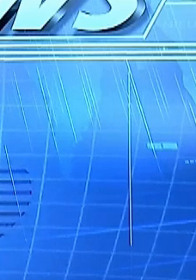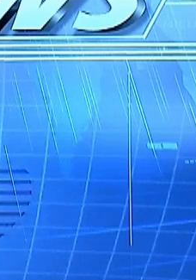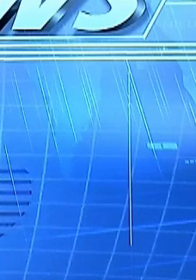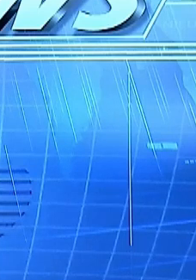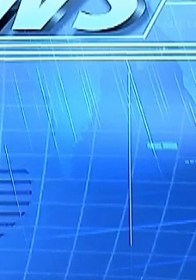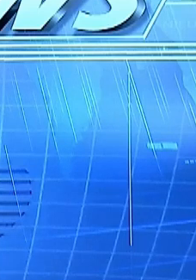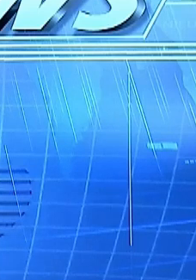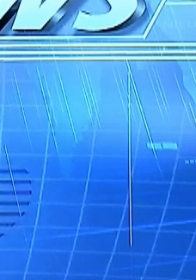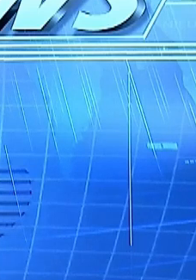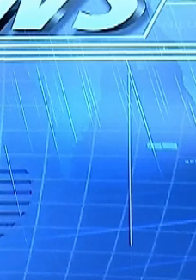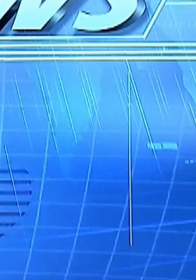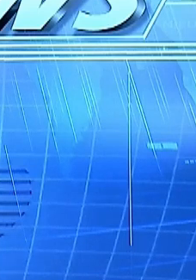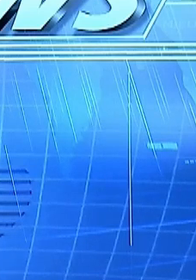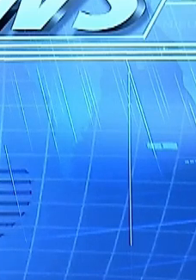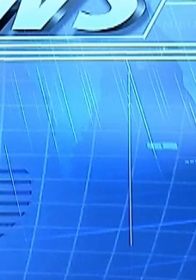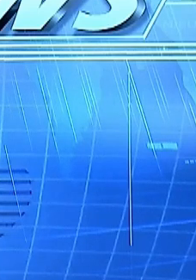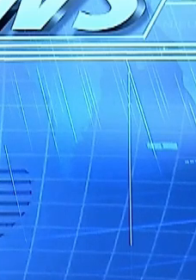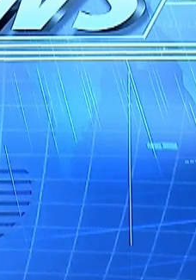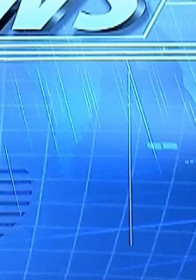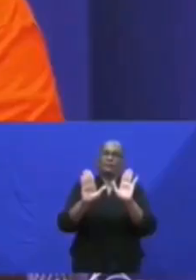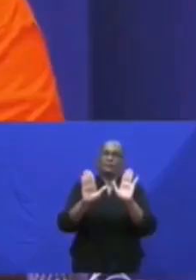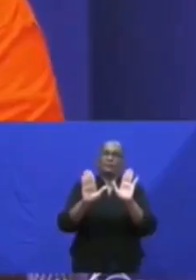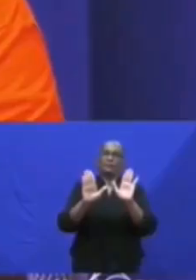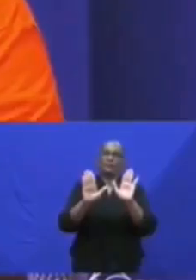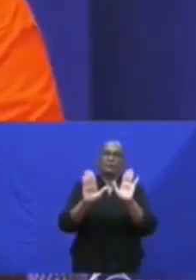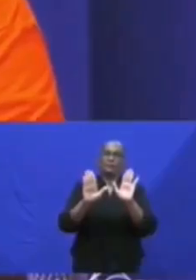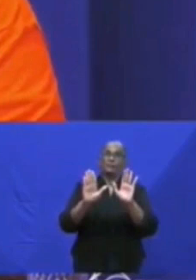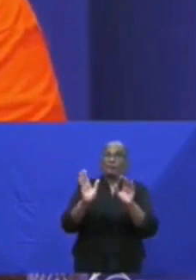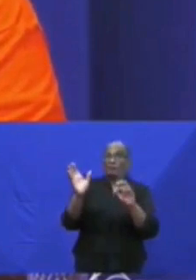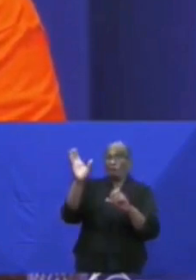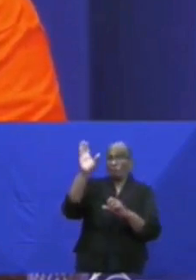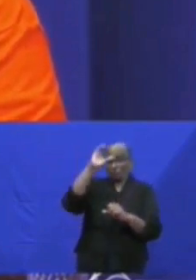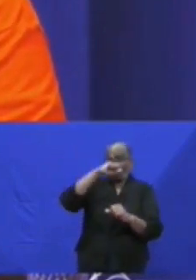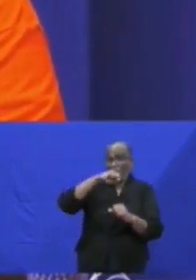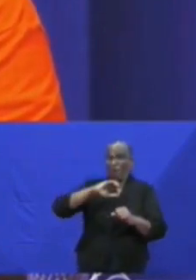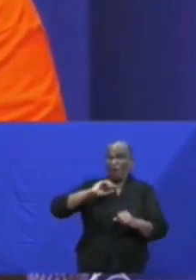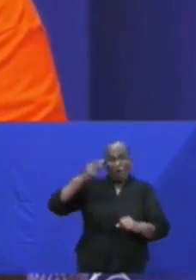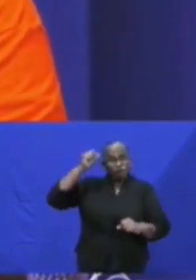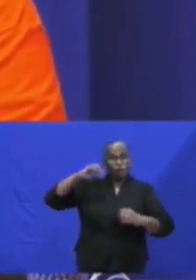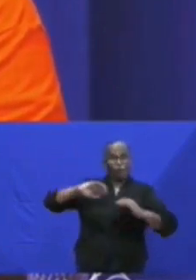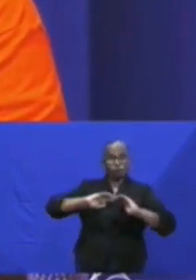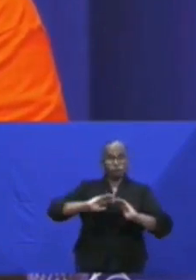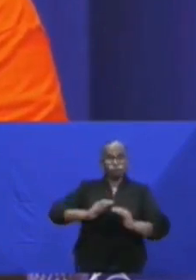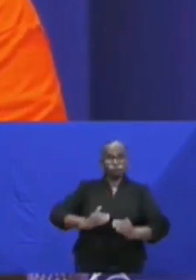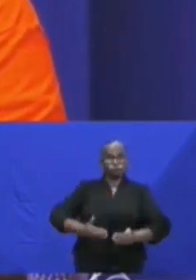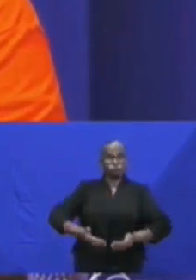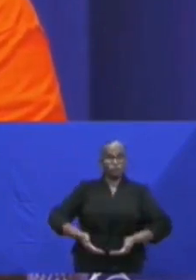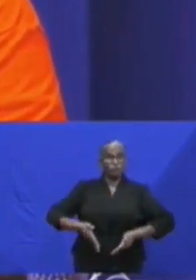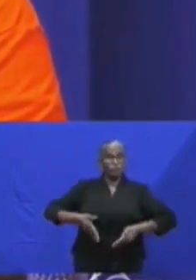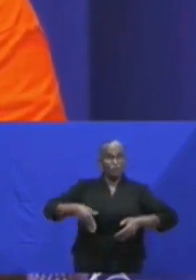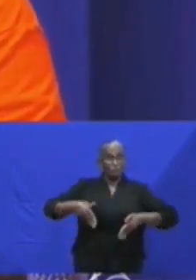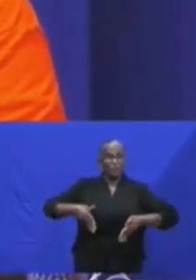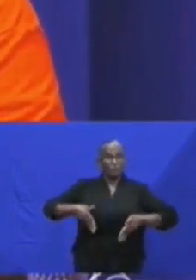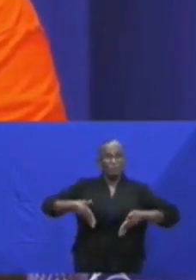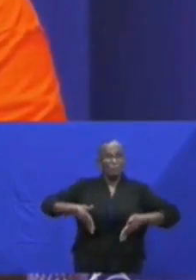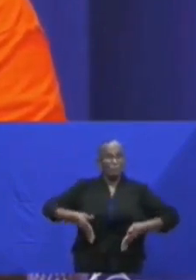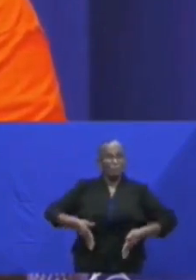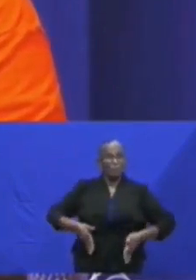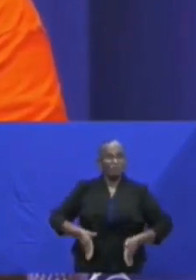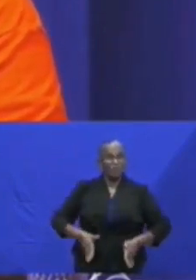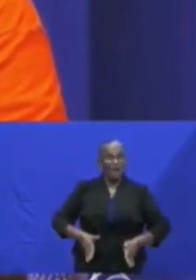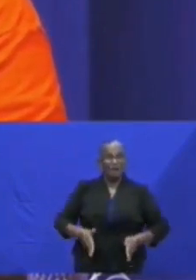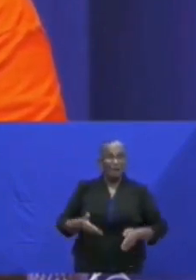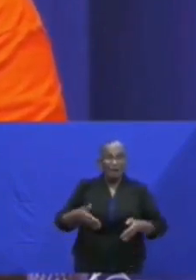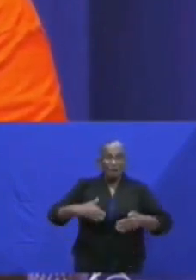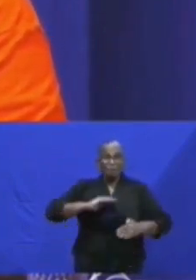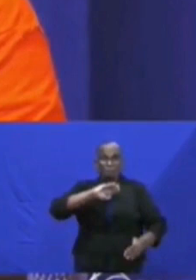verkeren weer naar huis gestuurd worden. Als een vrouw moet bevallen en ze heeft geen pasje, moet je haar